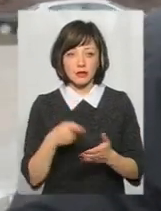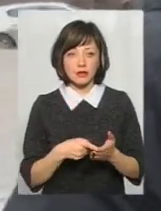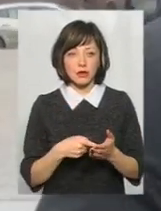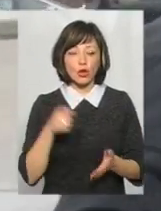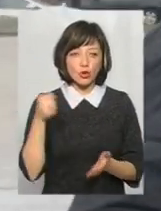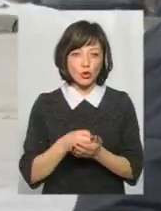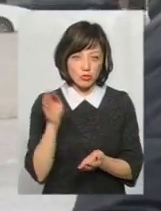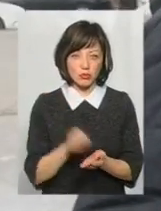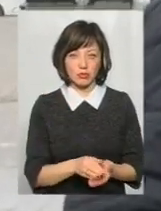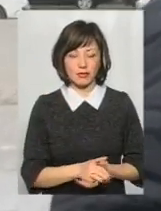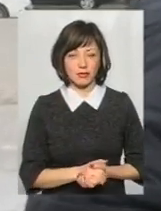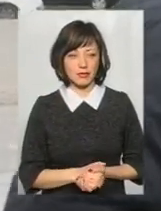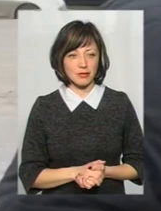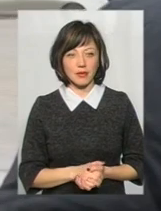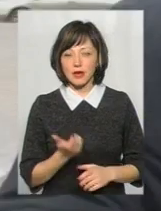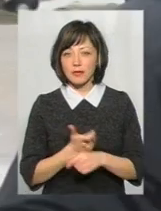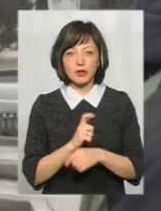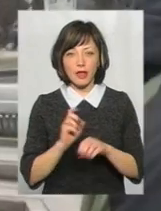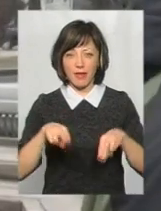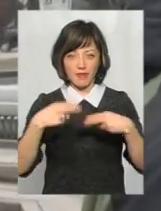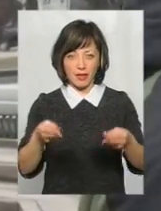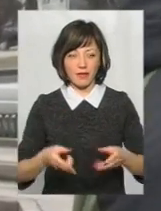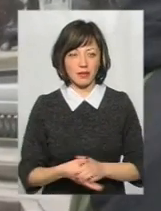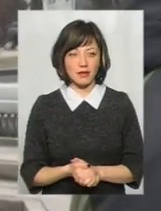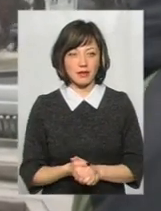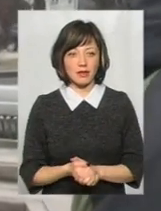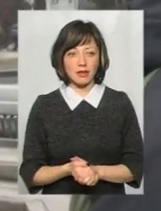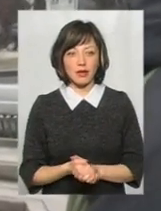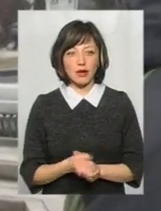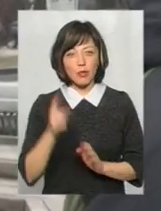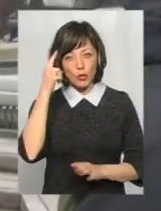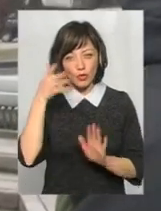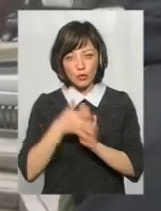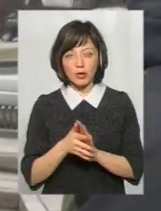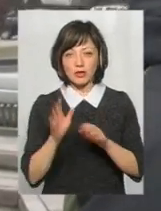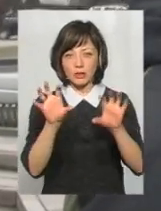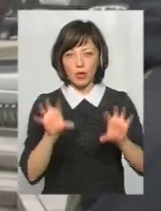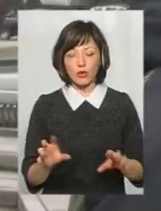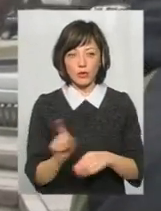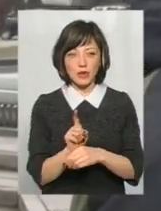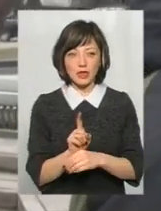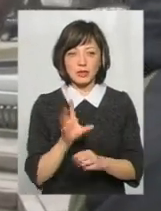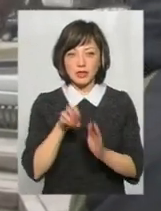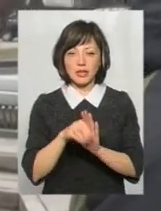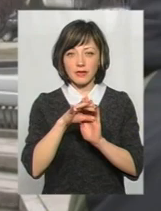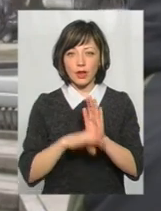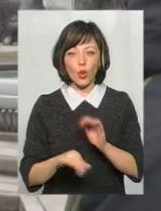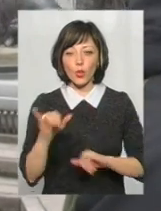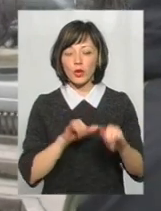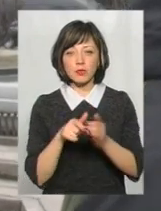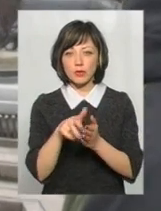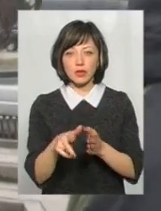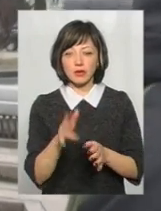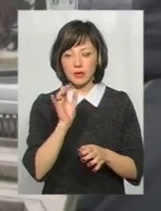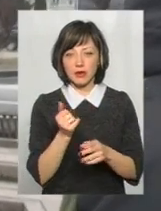Докі ця життя. Більше не виновати. Треба продумати закон нормальний. Занести в єдиний реєстр, і куди б він не пішов,